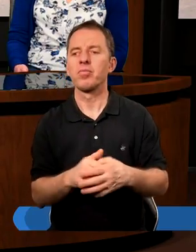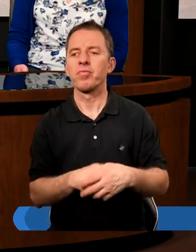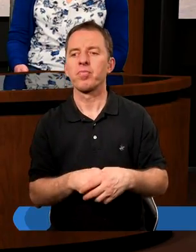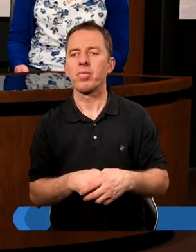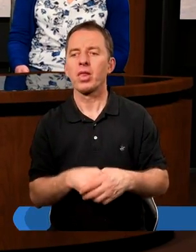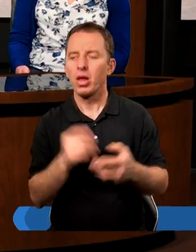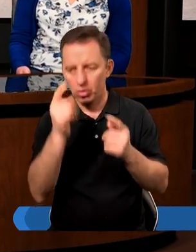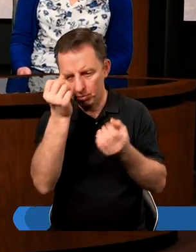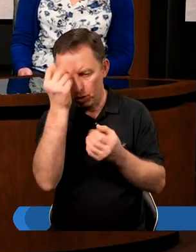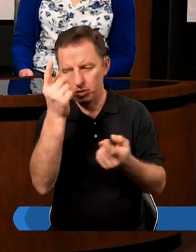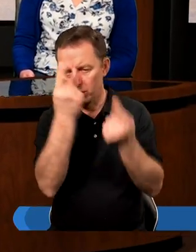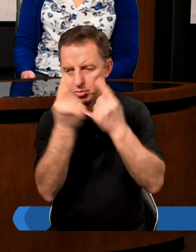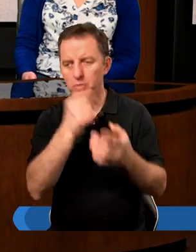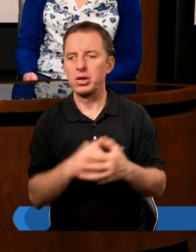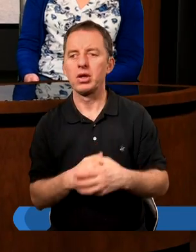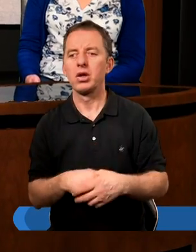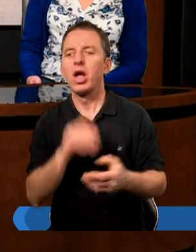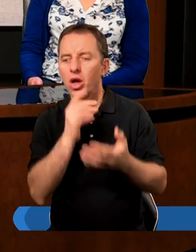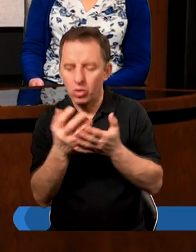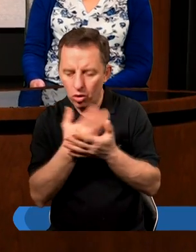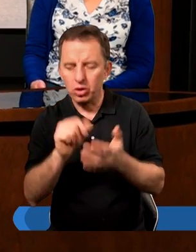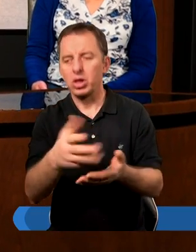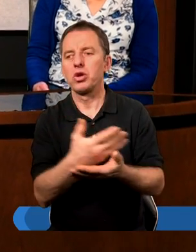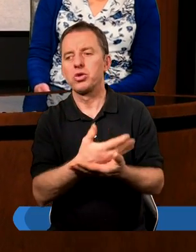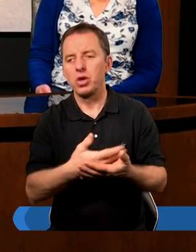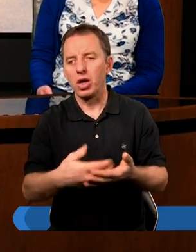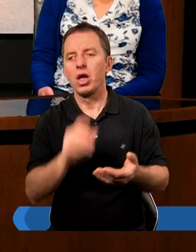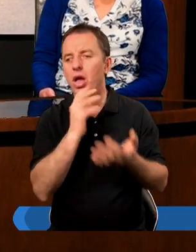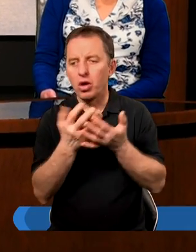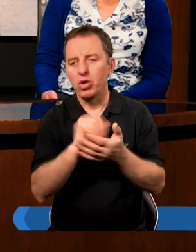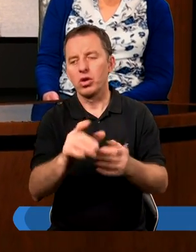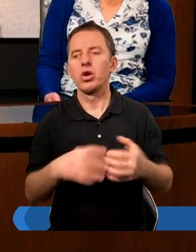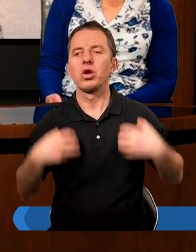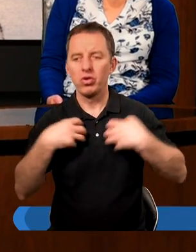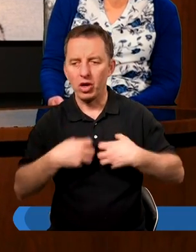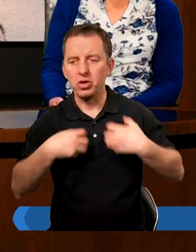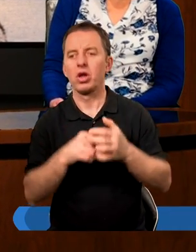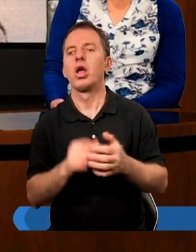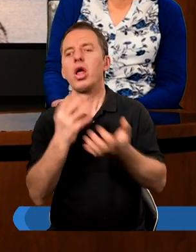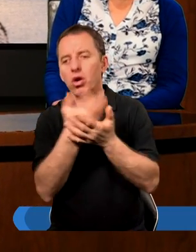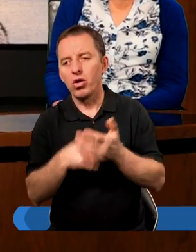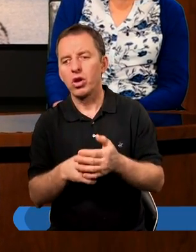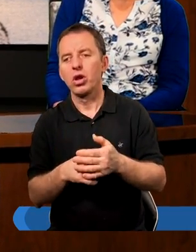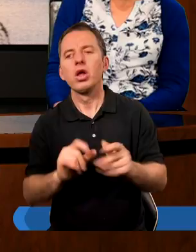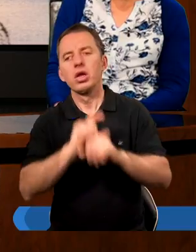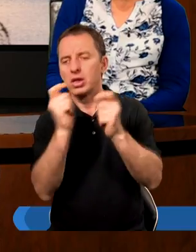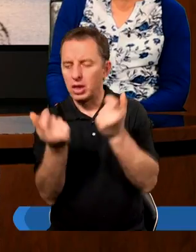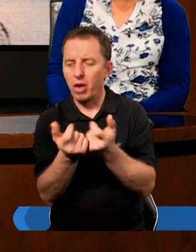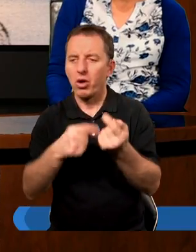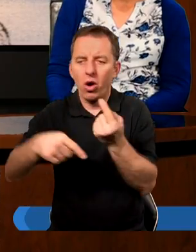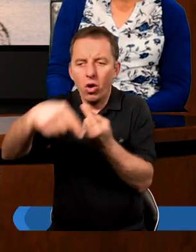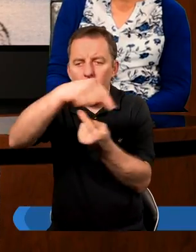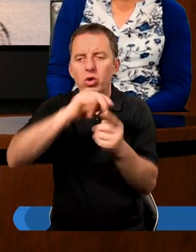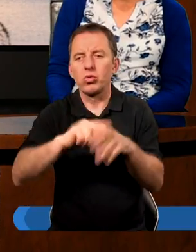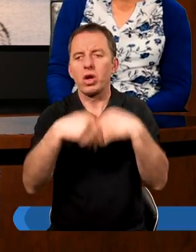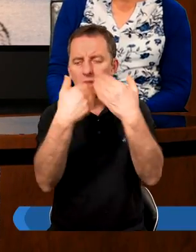i teraz daję Ci to wszystko. Korzystaj z tej ziemi, korzystaj z tych zwierząt, korzystaj w ogóle z całego otoczenia,